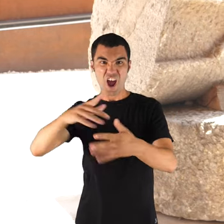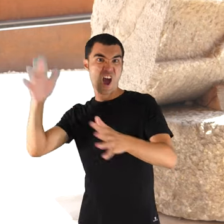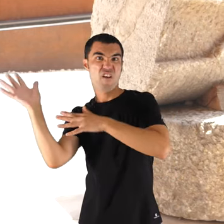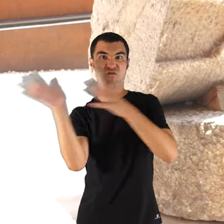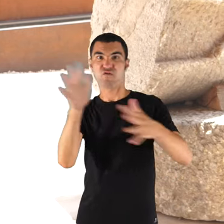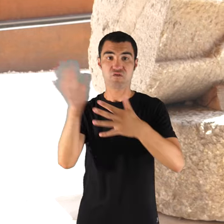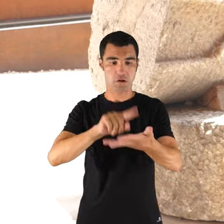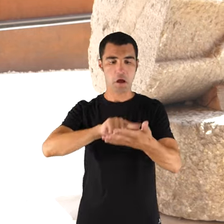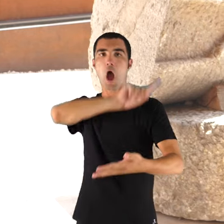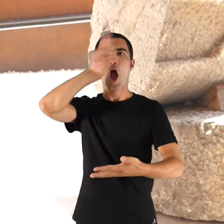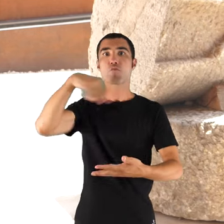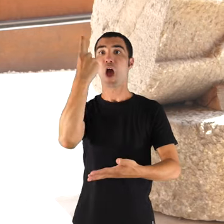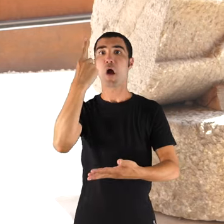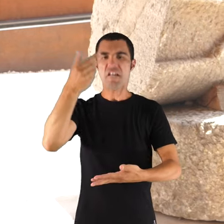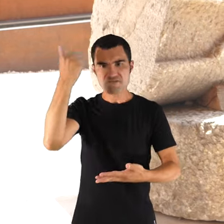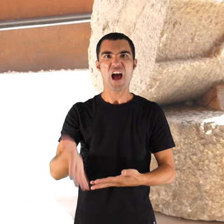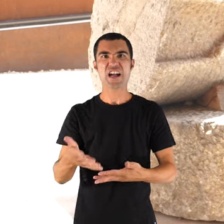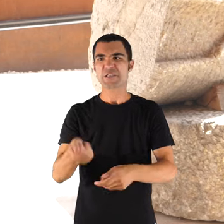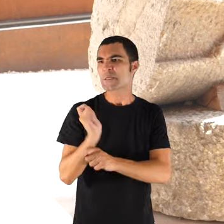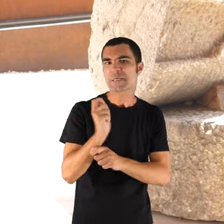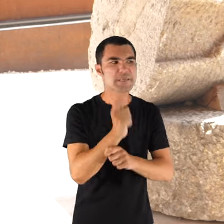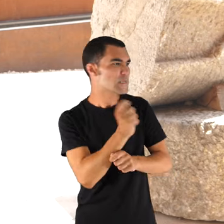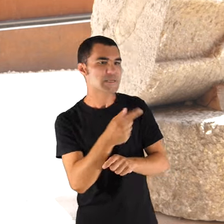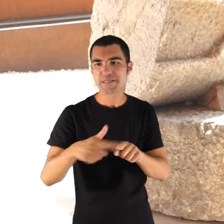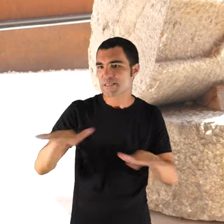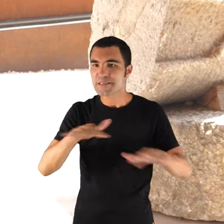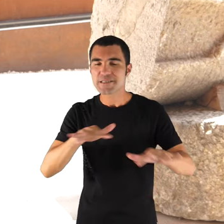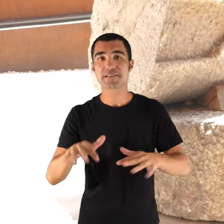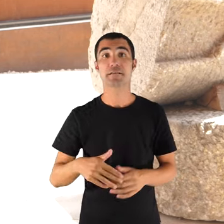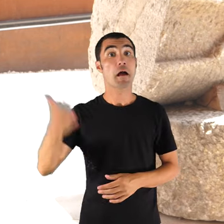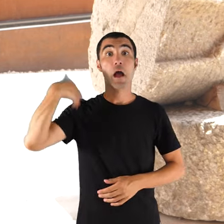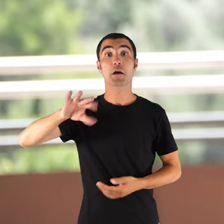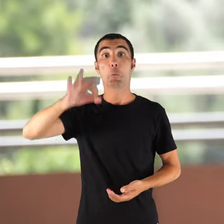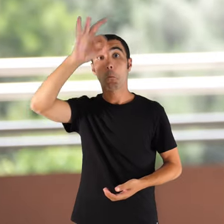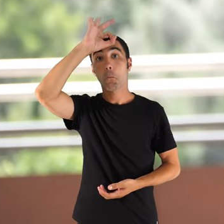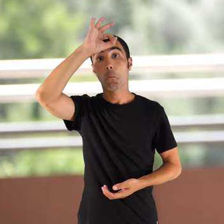hora per poder fer aquestes coses. Antes no ho sabies.